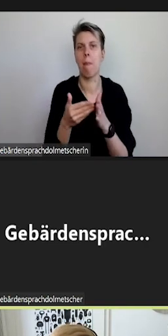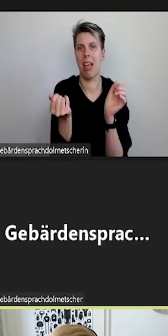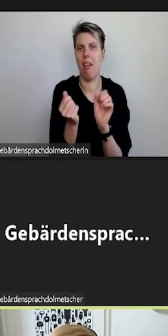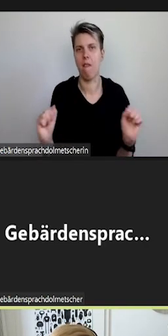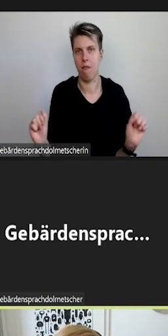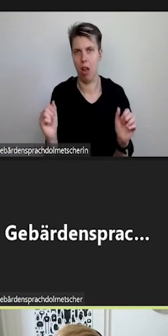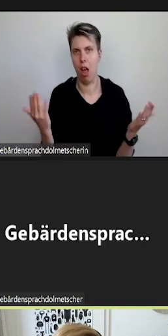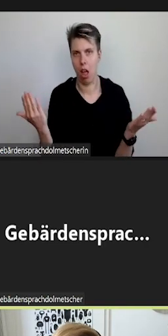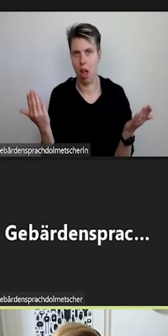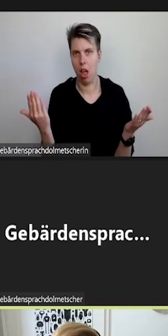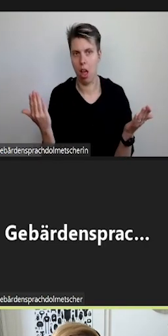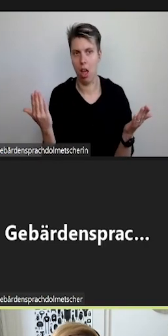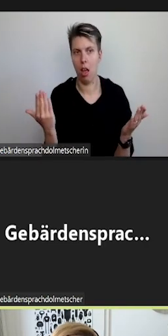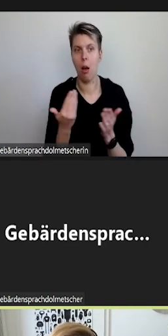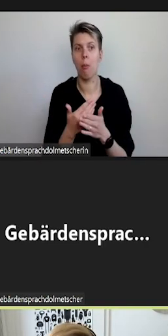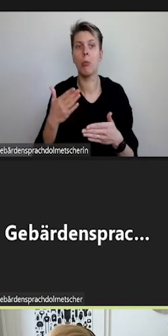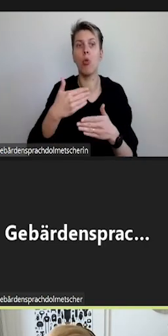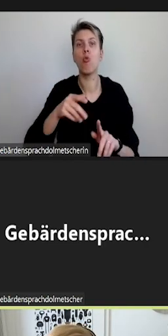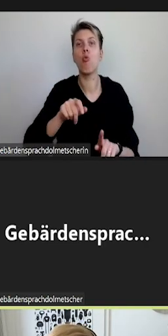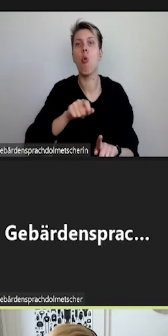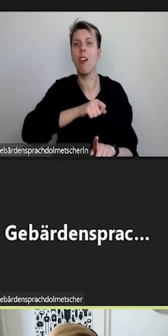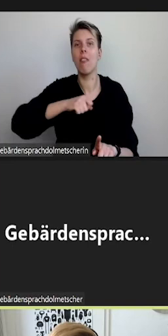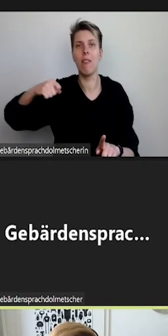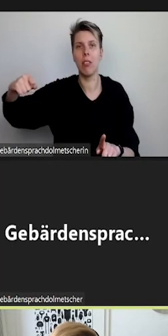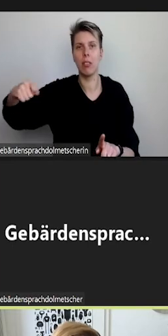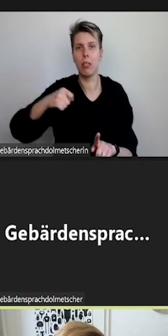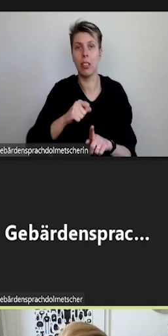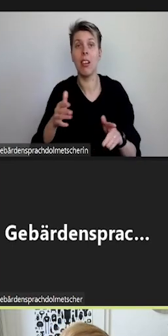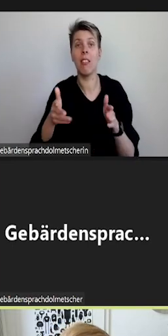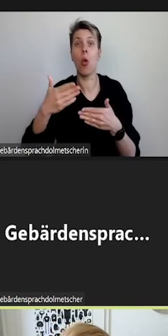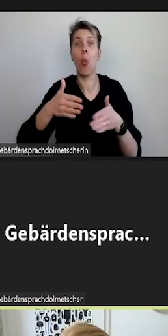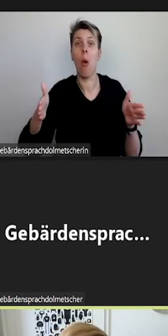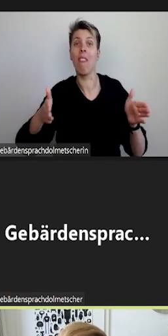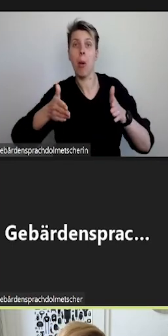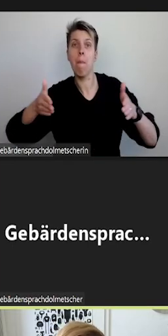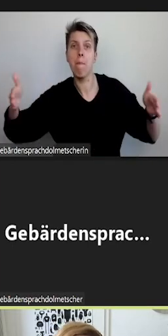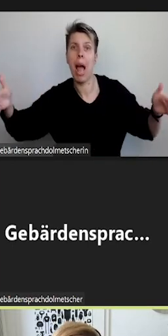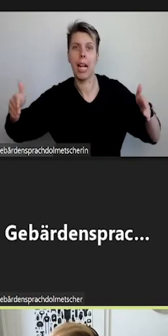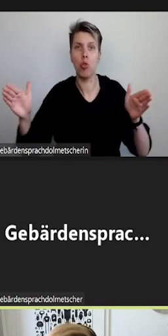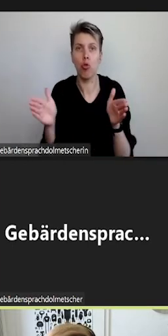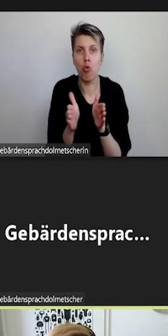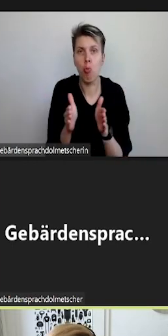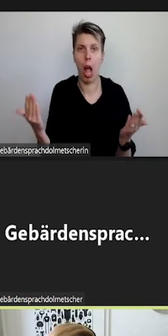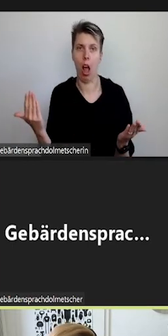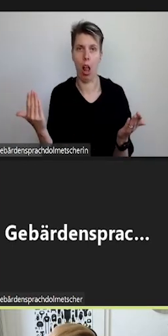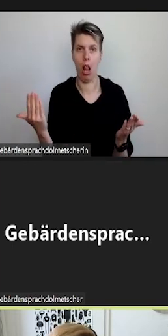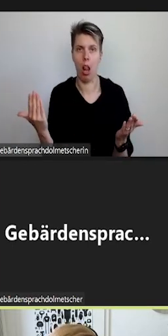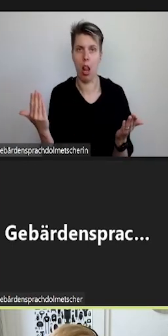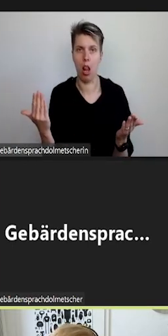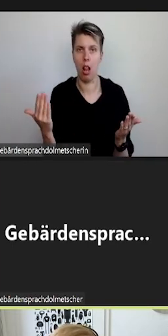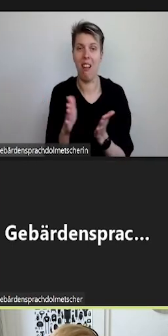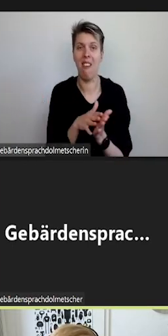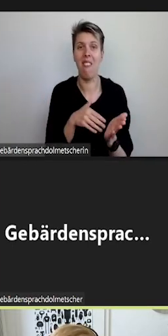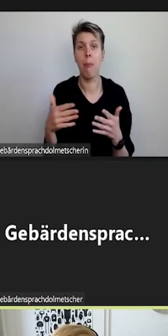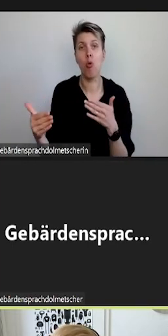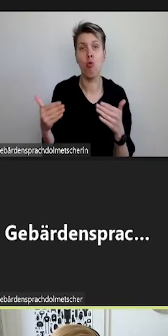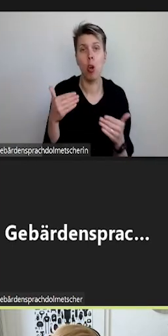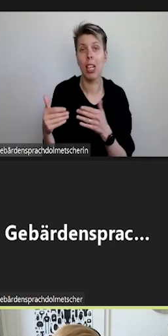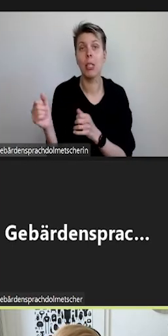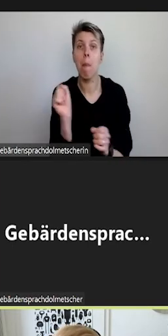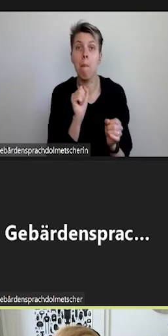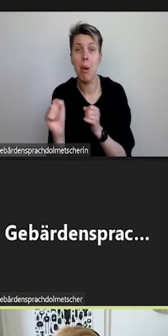was den Wenderadius vor der Tür betrifft, wie weit, wie breit die Tür ist, ob es eine Türschwelle gibt, ein Farbkontrast oder ein Bewegungsmelder.